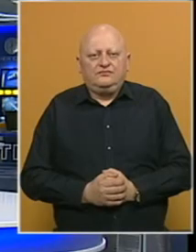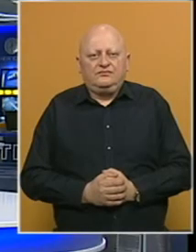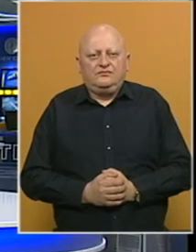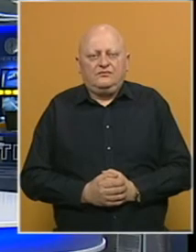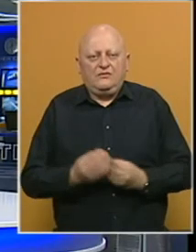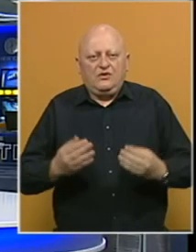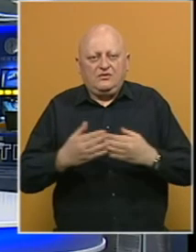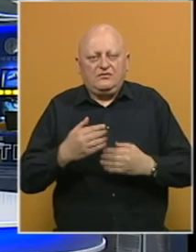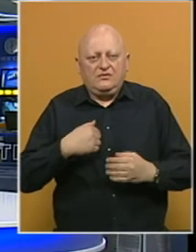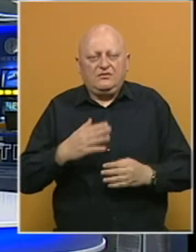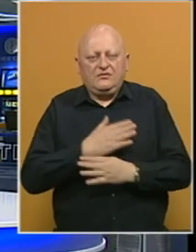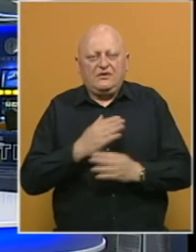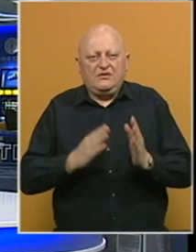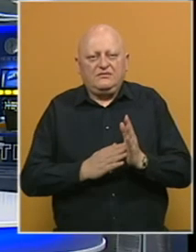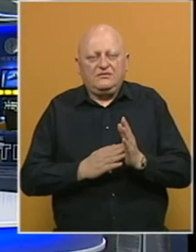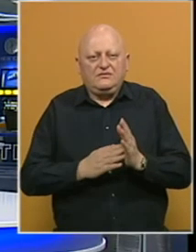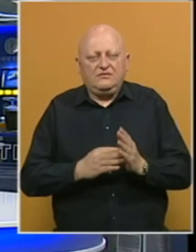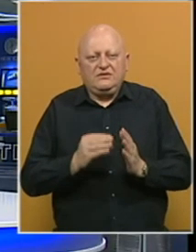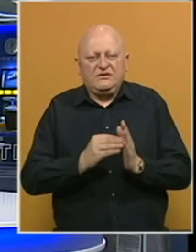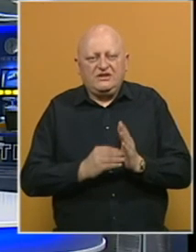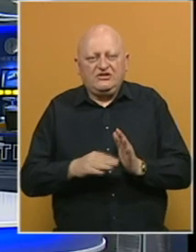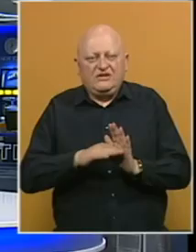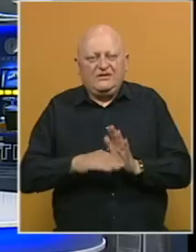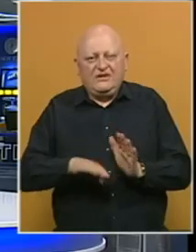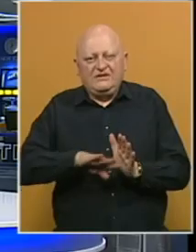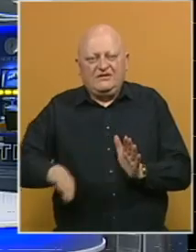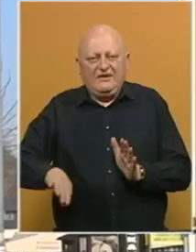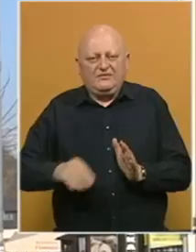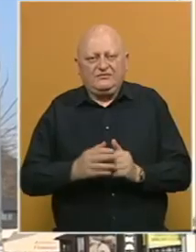Dobro večer, ja sam Željena Mekmedika i sadržaja Dnevnika izdvajamo.